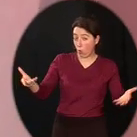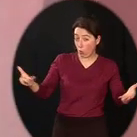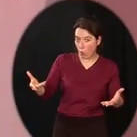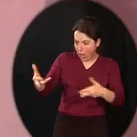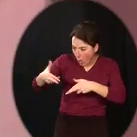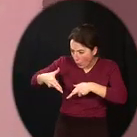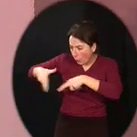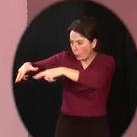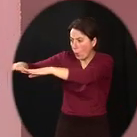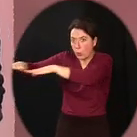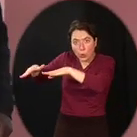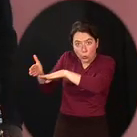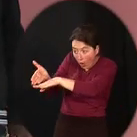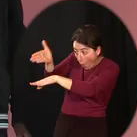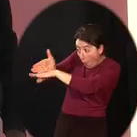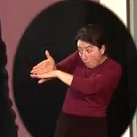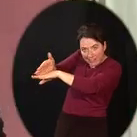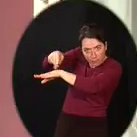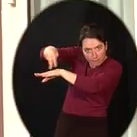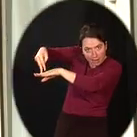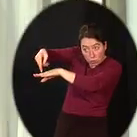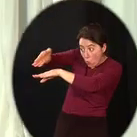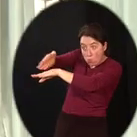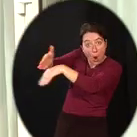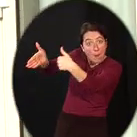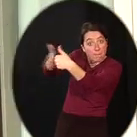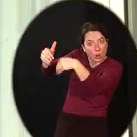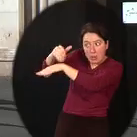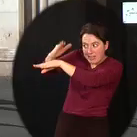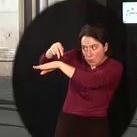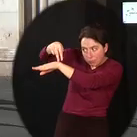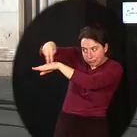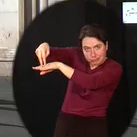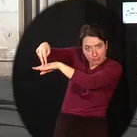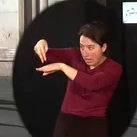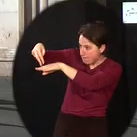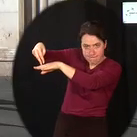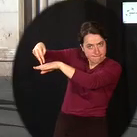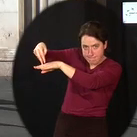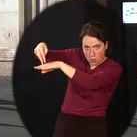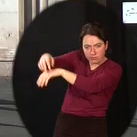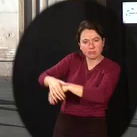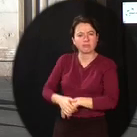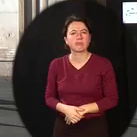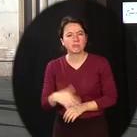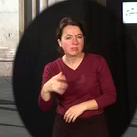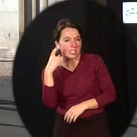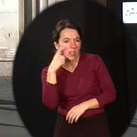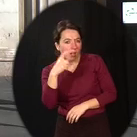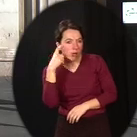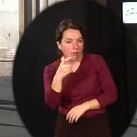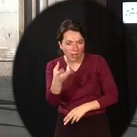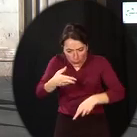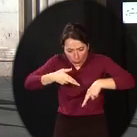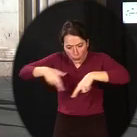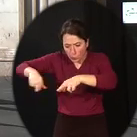Je devais marcher au milieu du trottoir ou même à côté des maisons. Avez-vous déjà remarqué que devant les passages piétons, il y